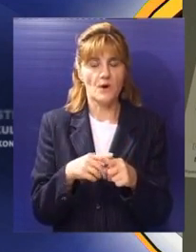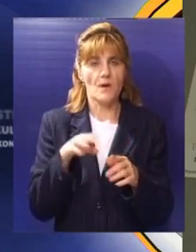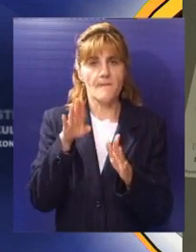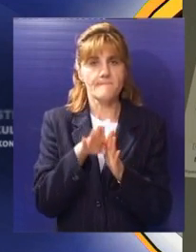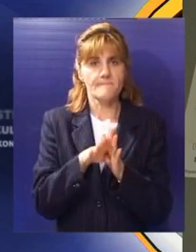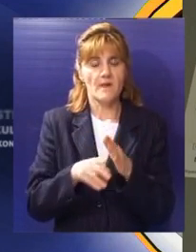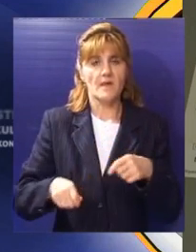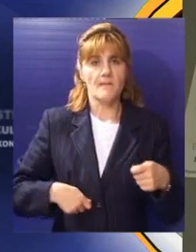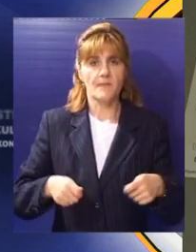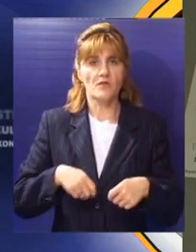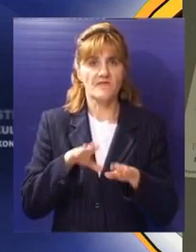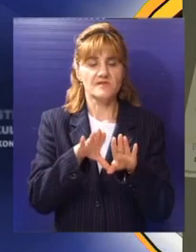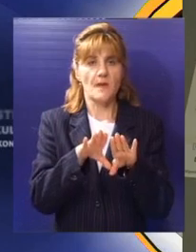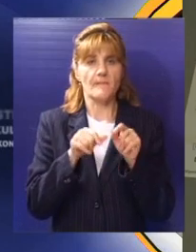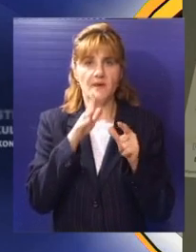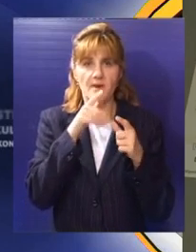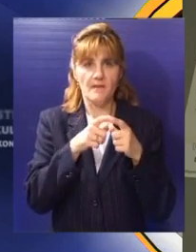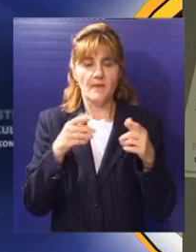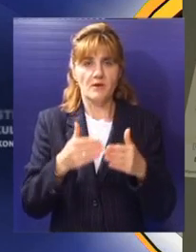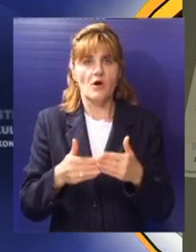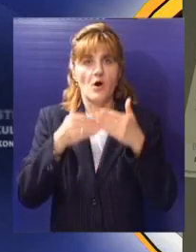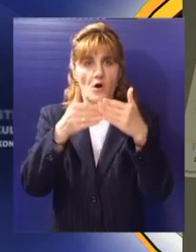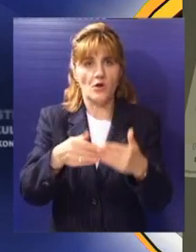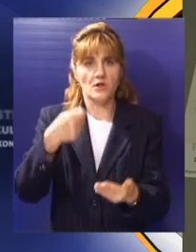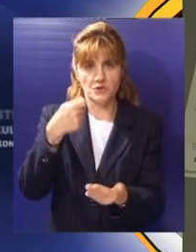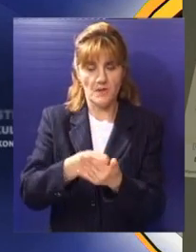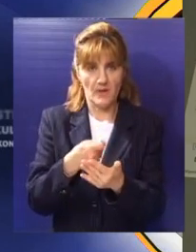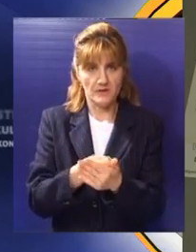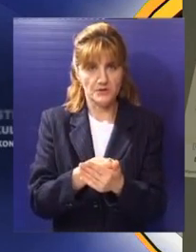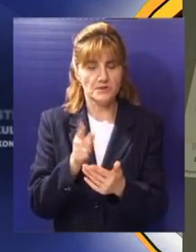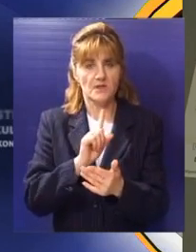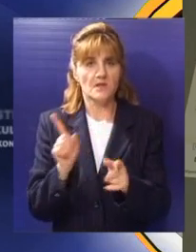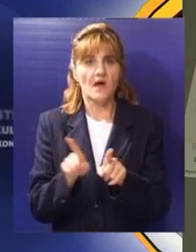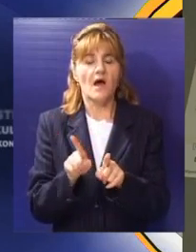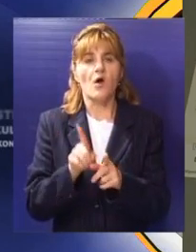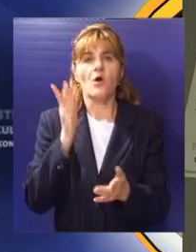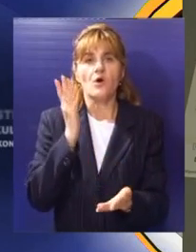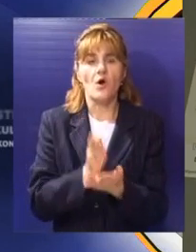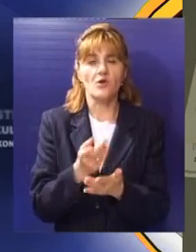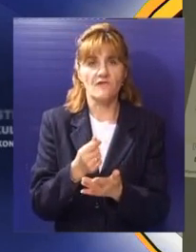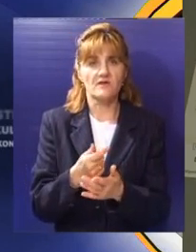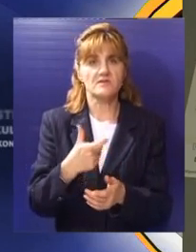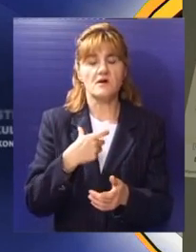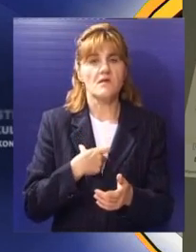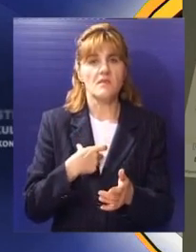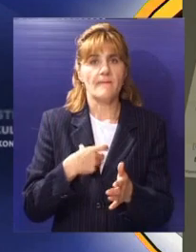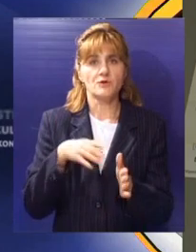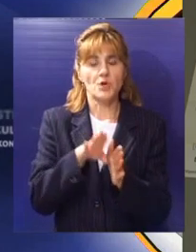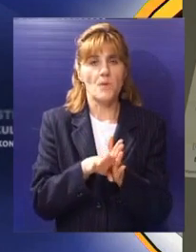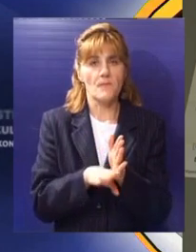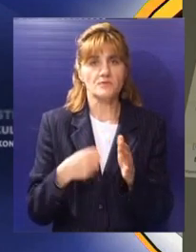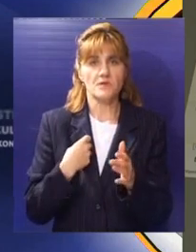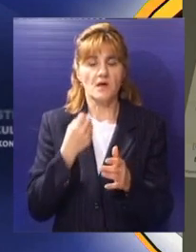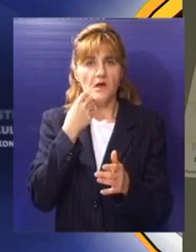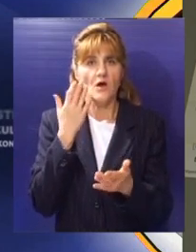navedeno to što manji broj trgovina prihvata čekove radi odloženog plaćanja, ne tretiraju se kao gotovina i nije moguće ostvariti